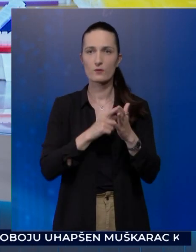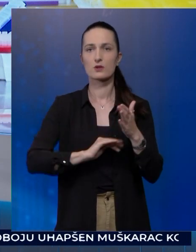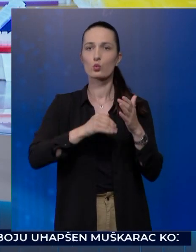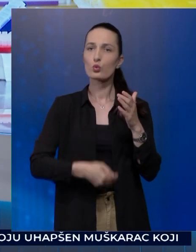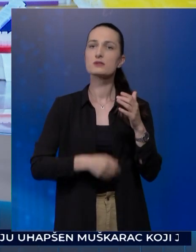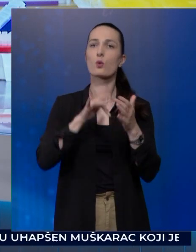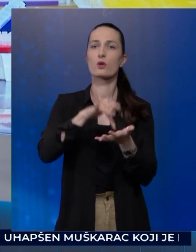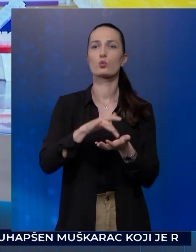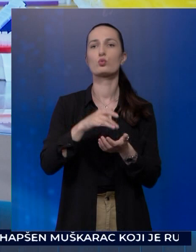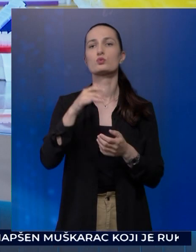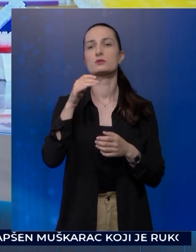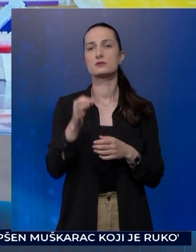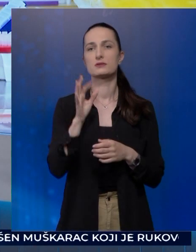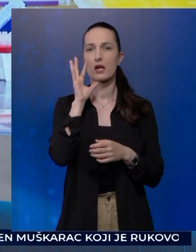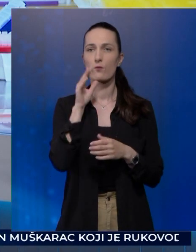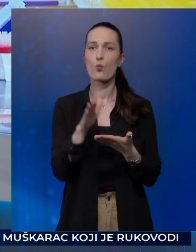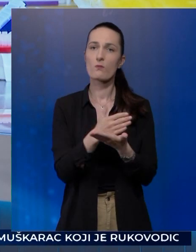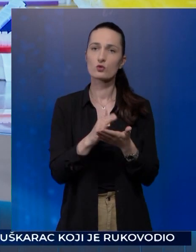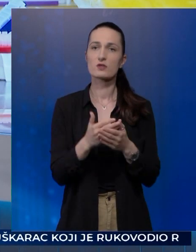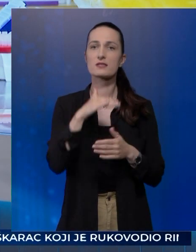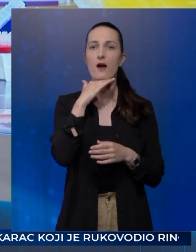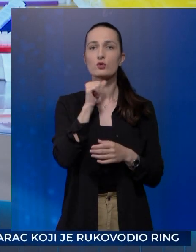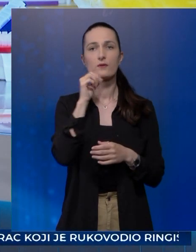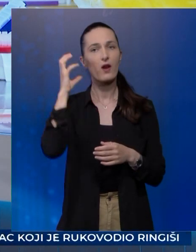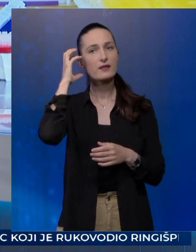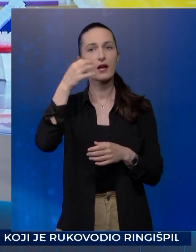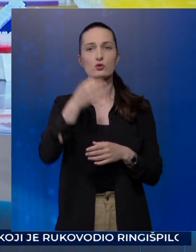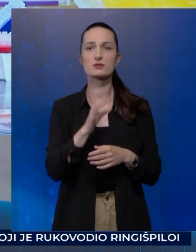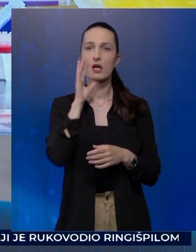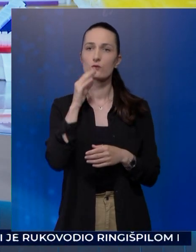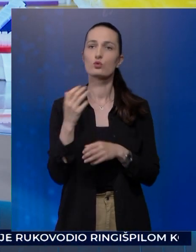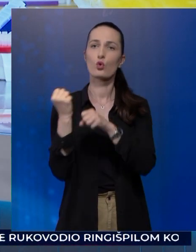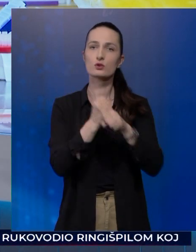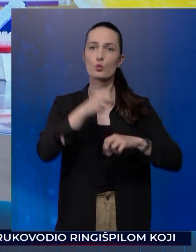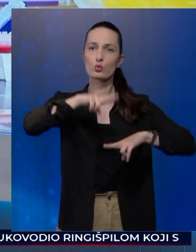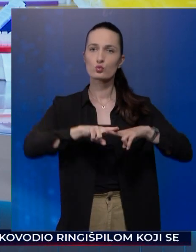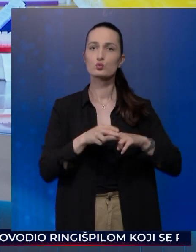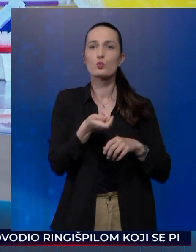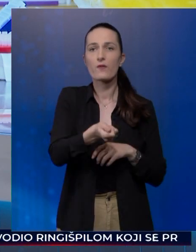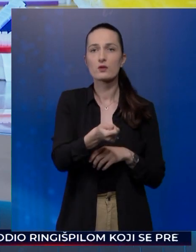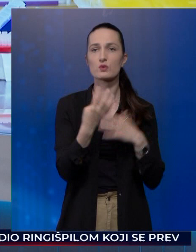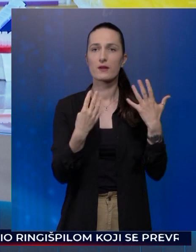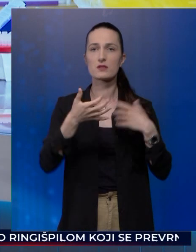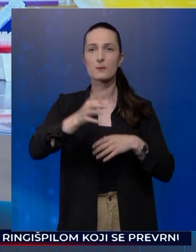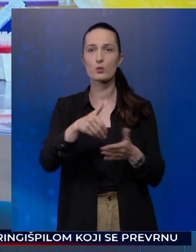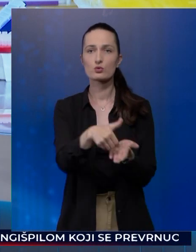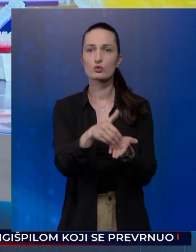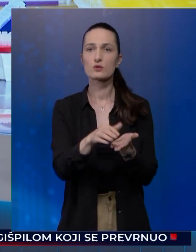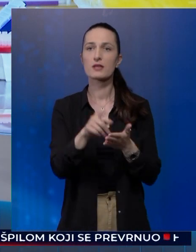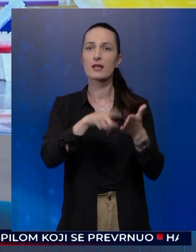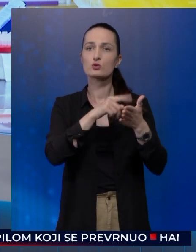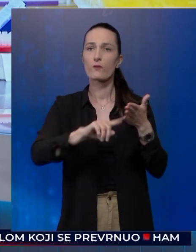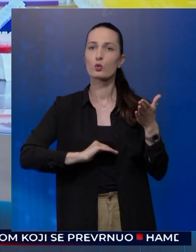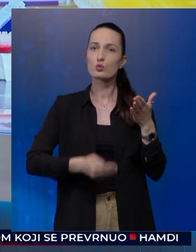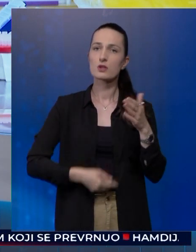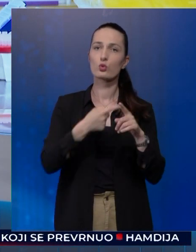za trudnice u kantonu Sarajevu. Umeđu vremenu, Zavod i vlada kantona donijeli su odluku o sufinansiranju 90% troškova